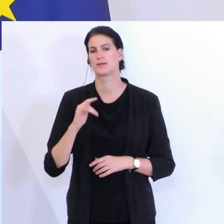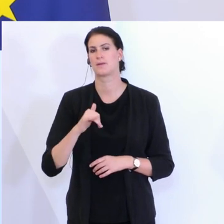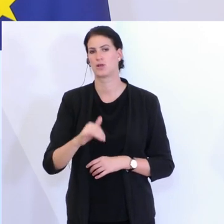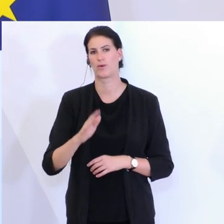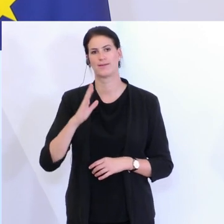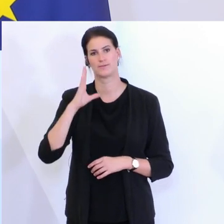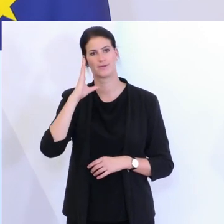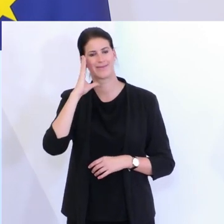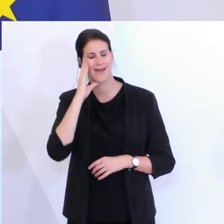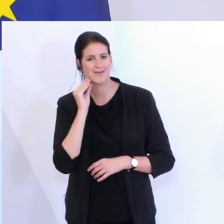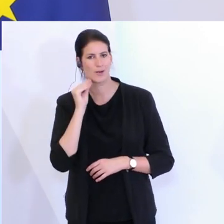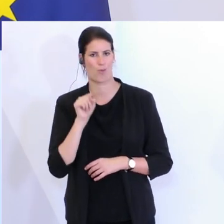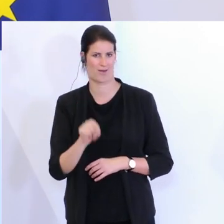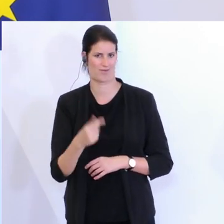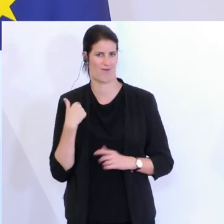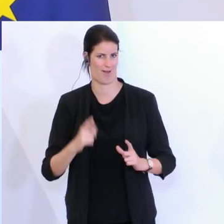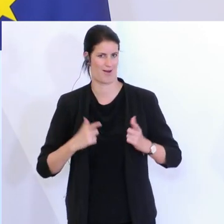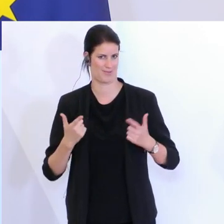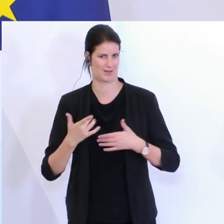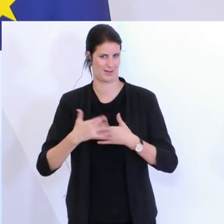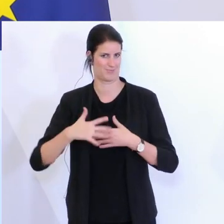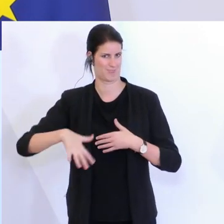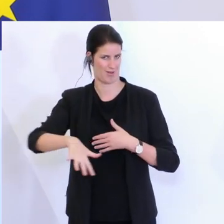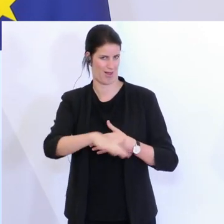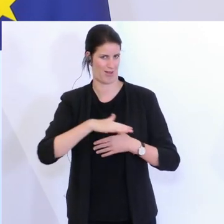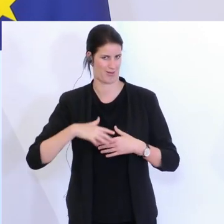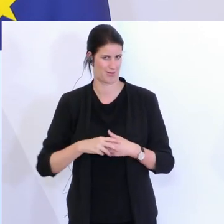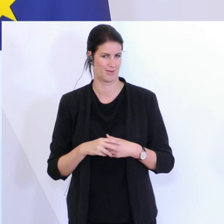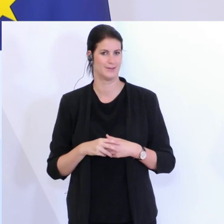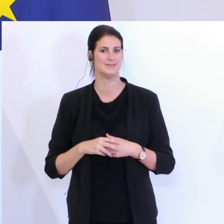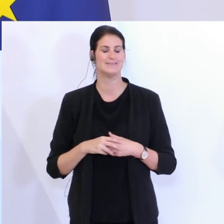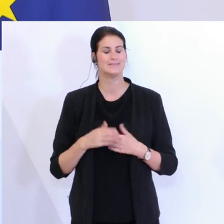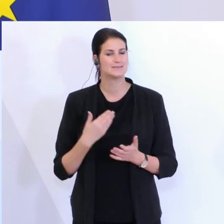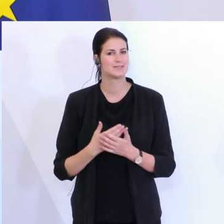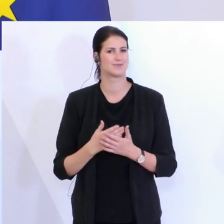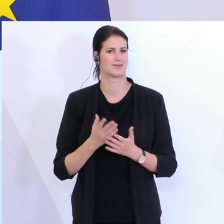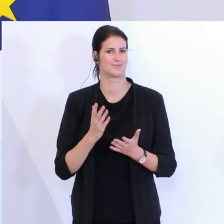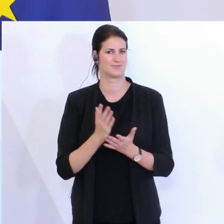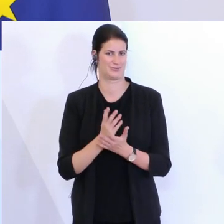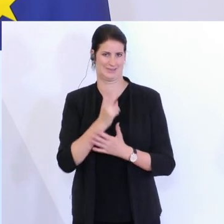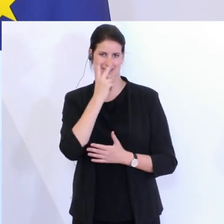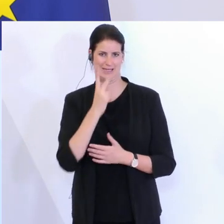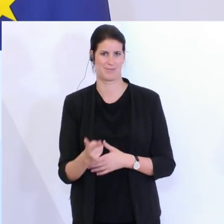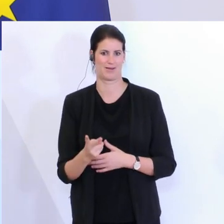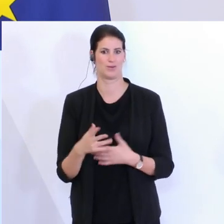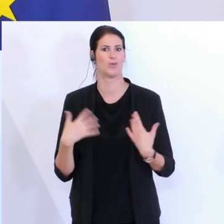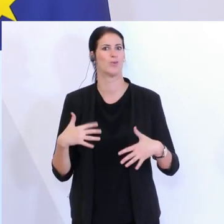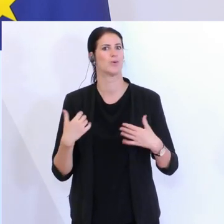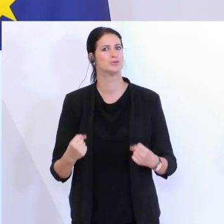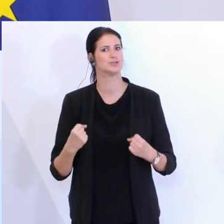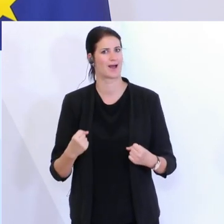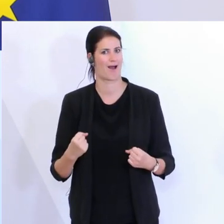Und damit kann man schon erkennen, was für eine große Bedeutung vor allem auch